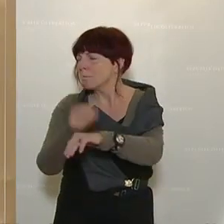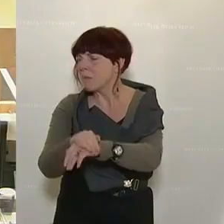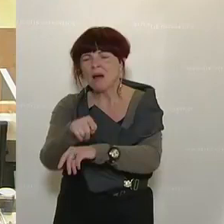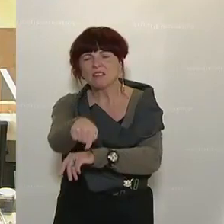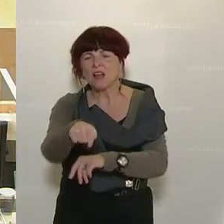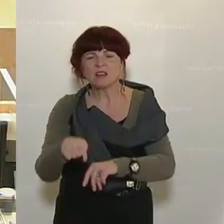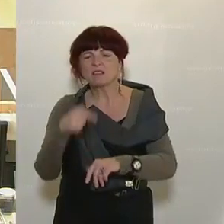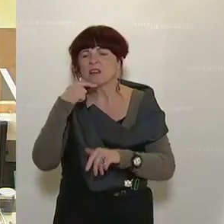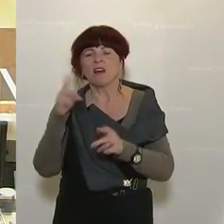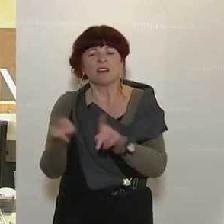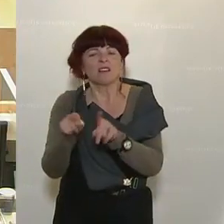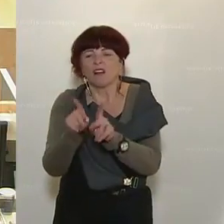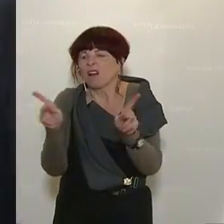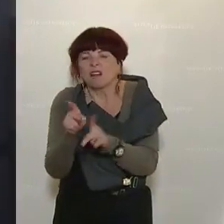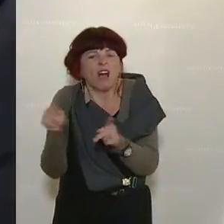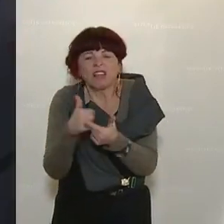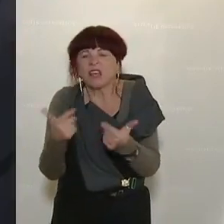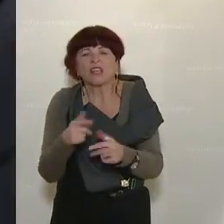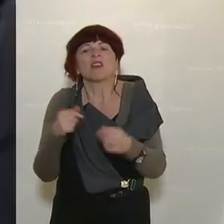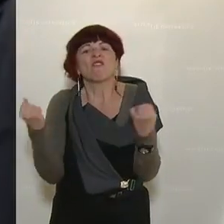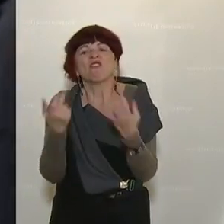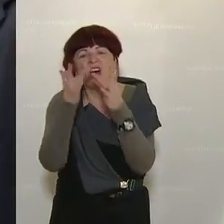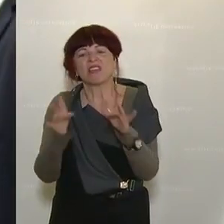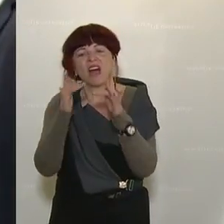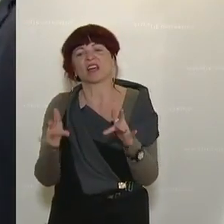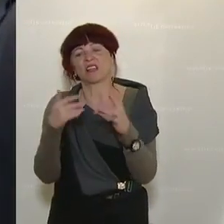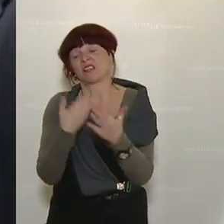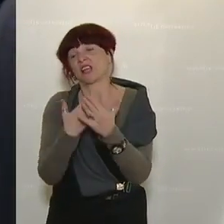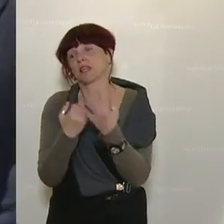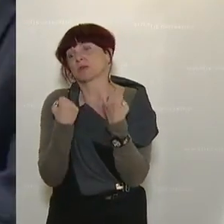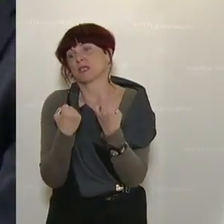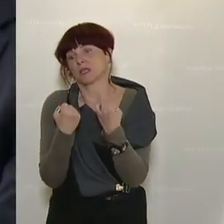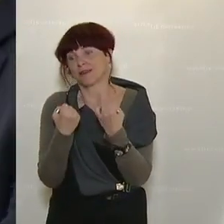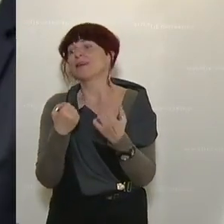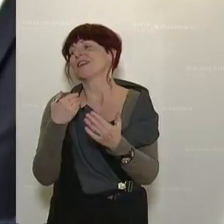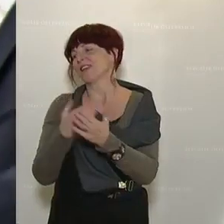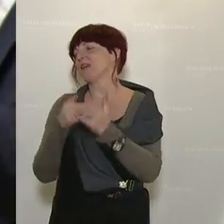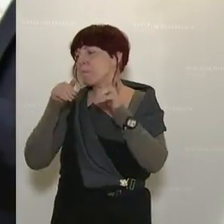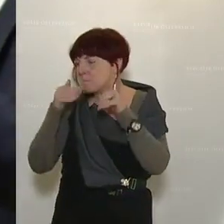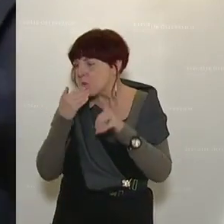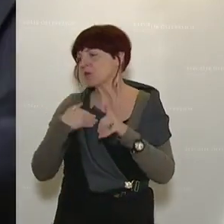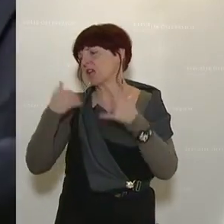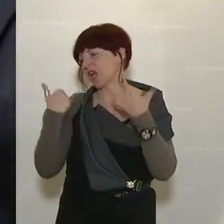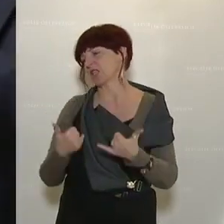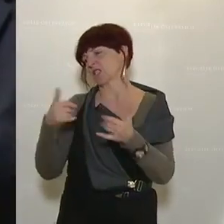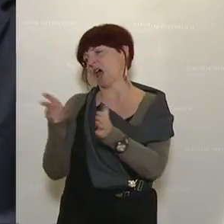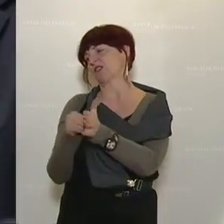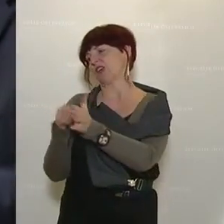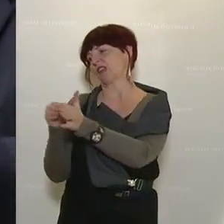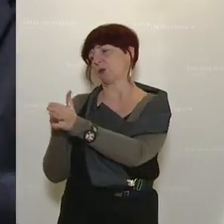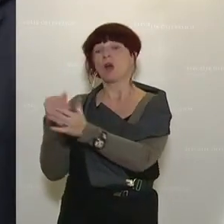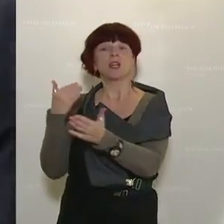sitzen Sie auf diesem Klompert. Und jetzt müssen Sie es irgendwie zur Anwendung bringen. Und deswegen rollen Sie dieses